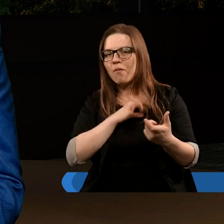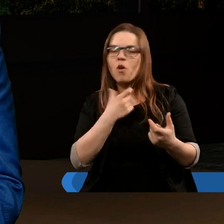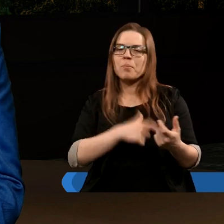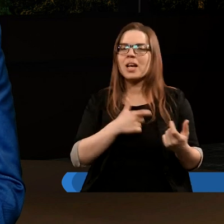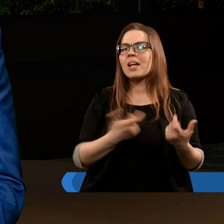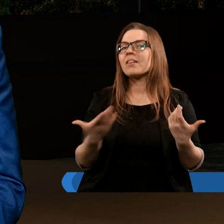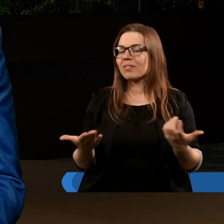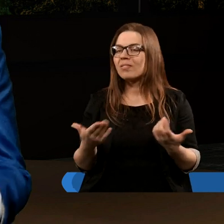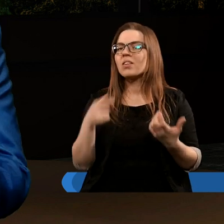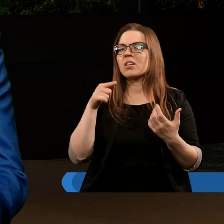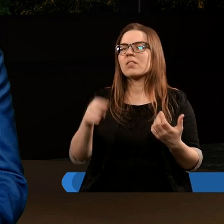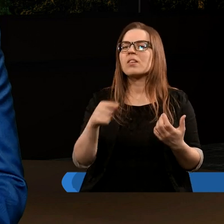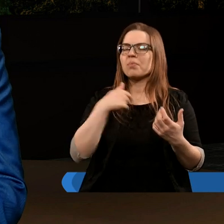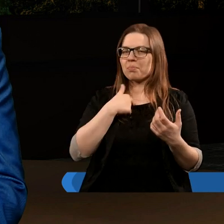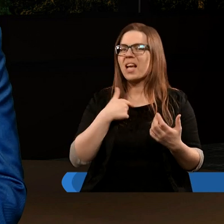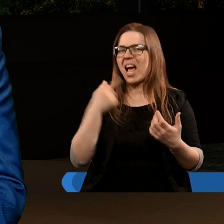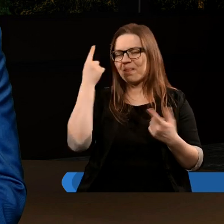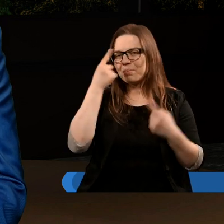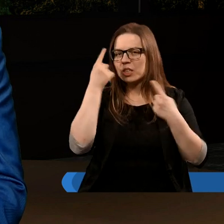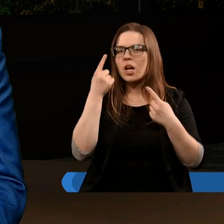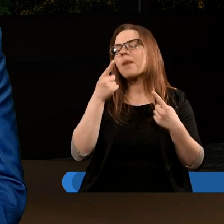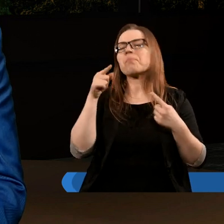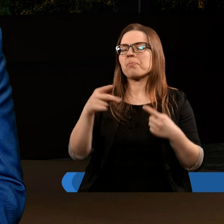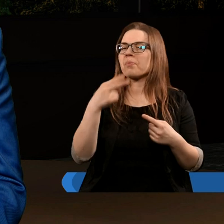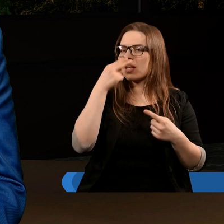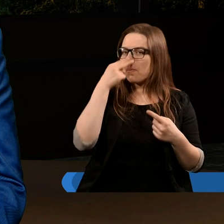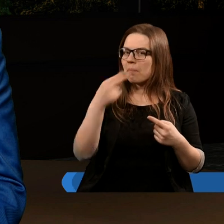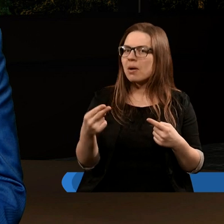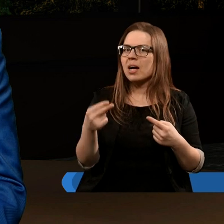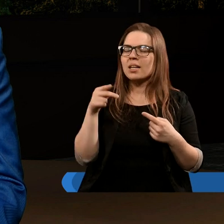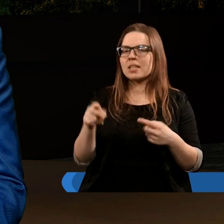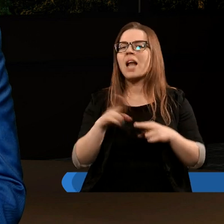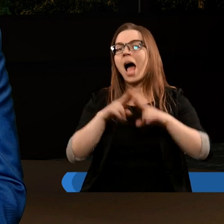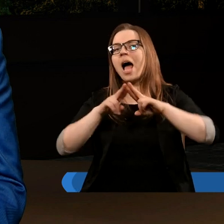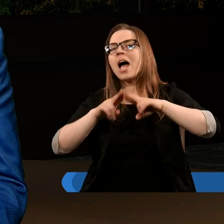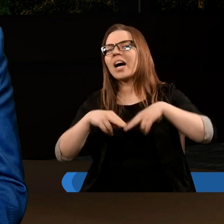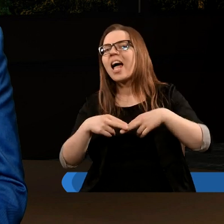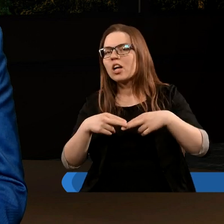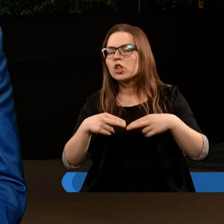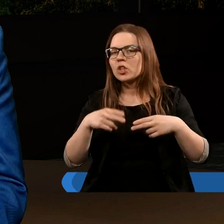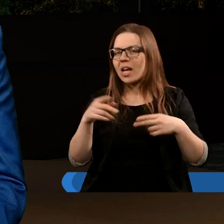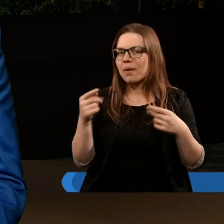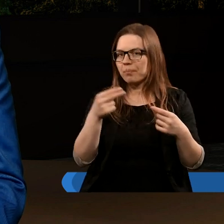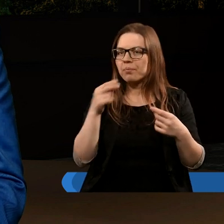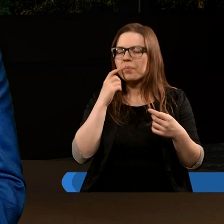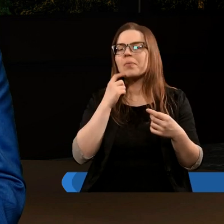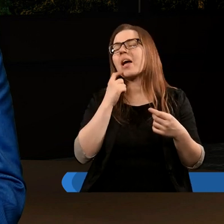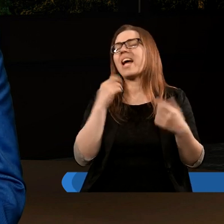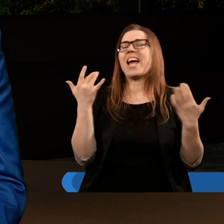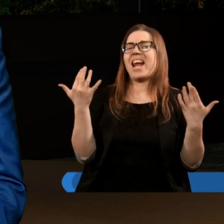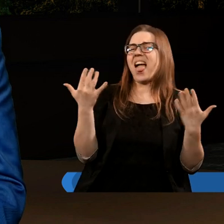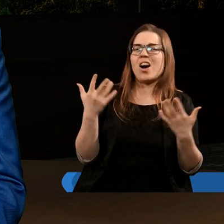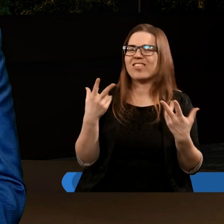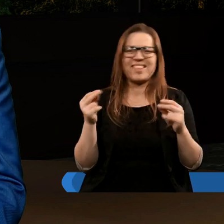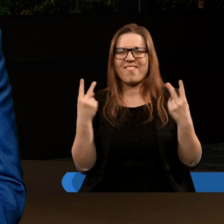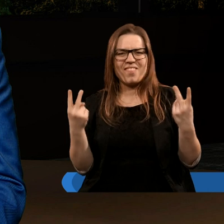sercem. Tak więc w tym ujęciu wydaje mi się, że kiedy patrzymy na resztę i nie chodzi mi o ilość,